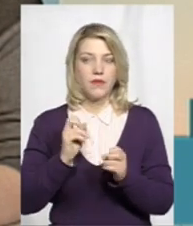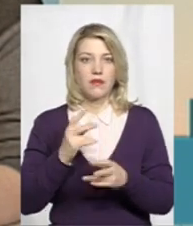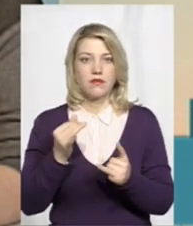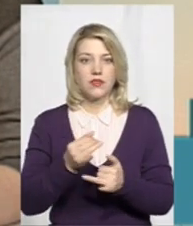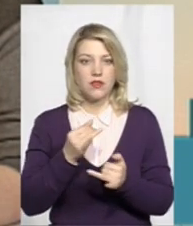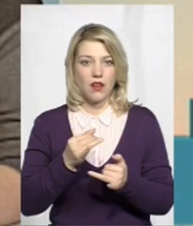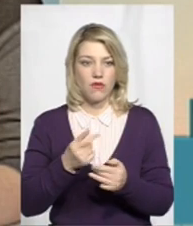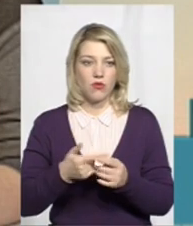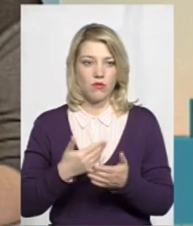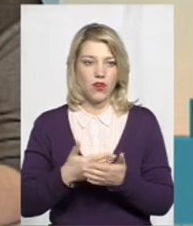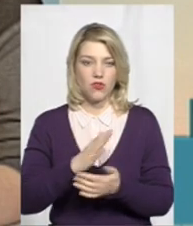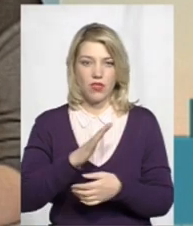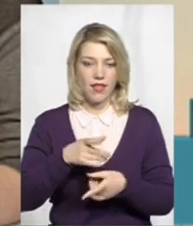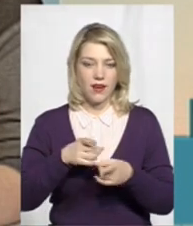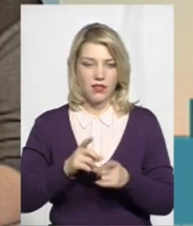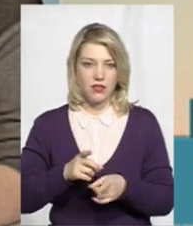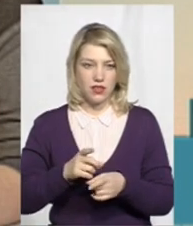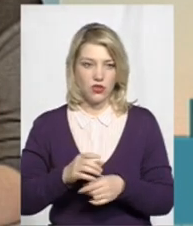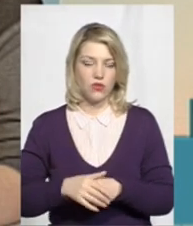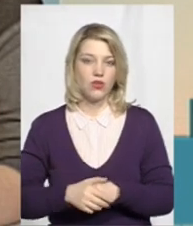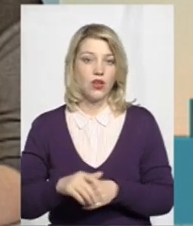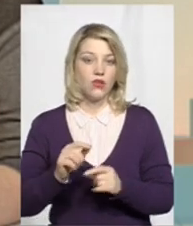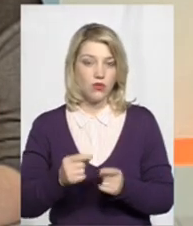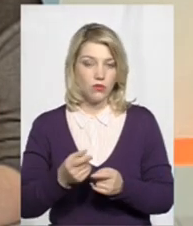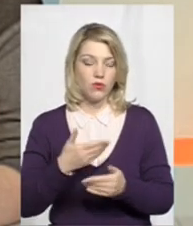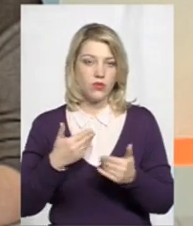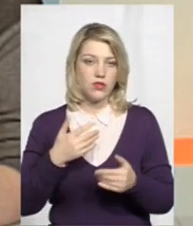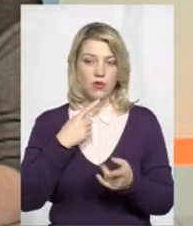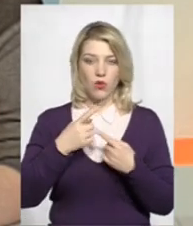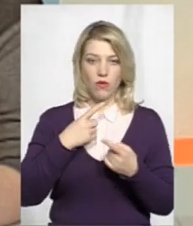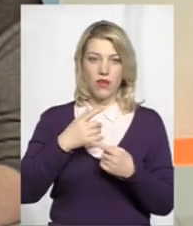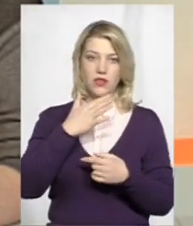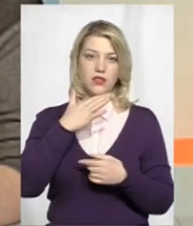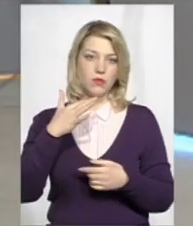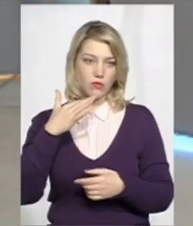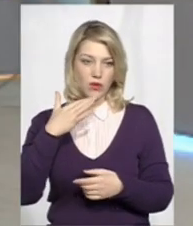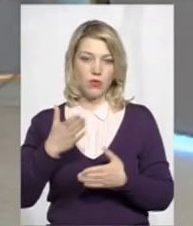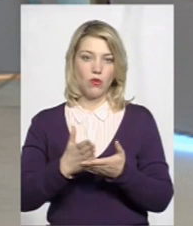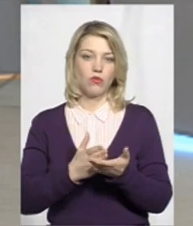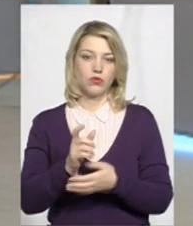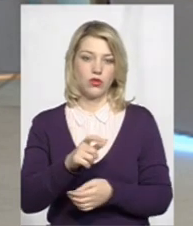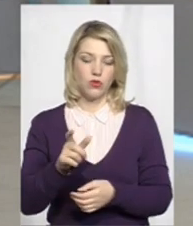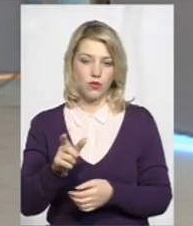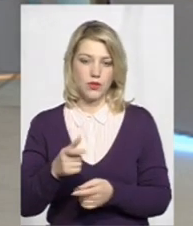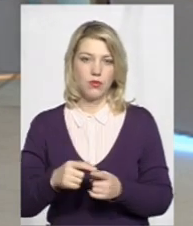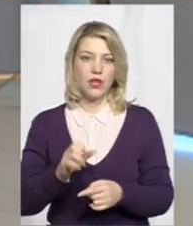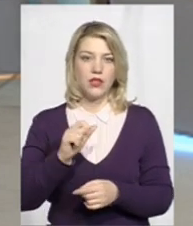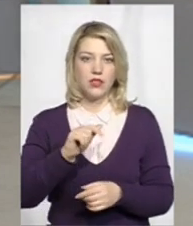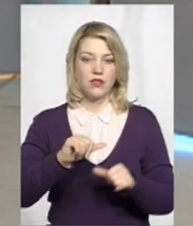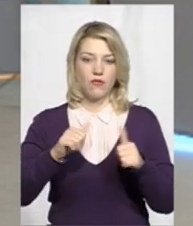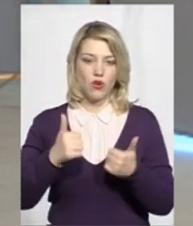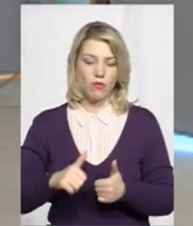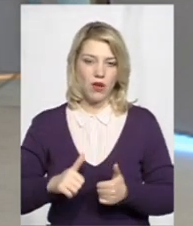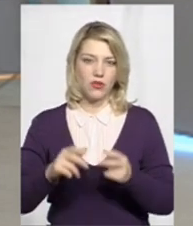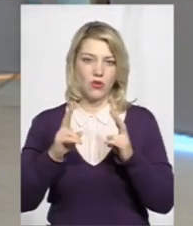була такою майже нереалістичною, але була подана. І тому ми спілкувалися з багатьма посадовцями. Саме, в принципі, формат розслідування